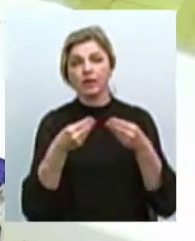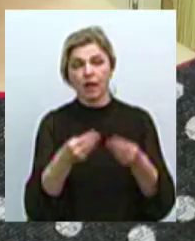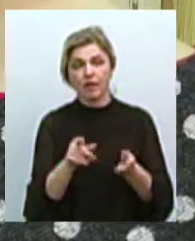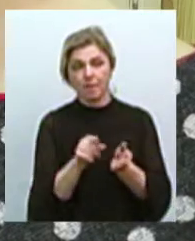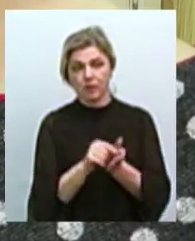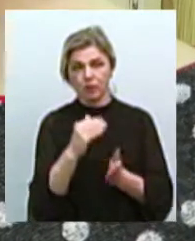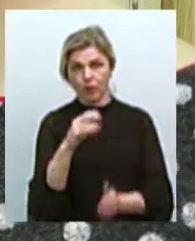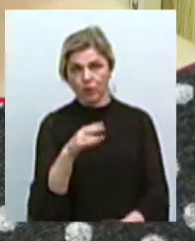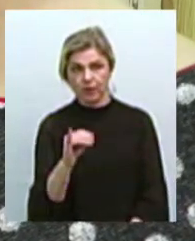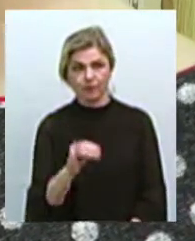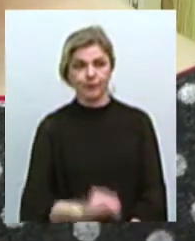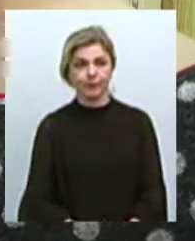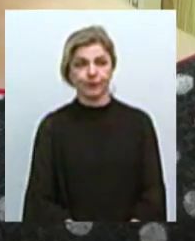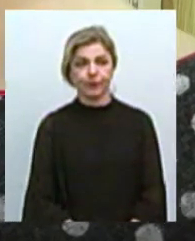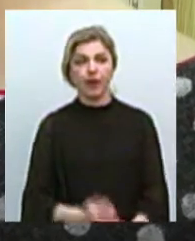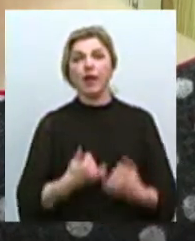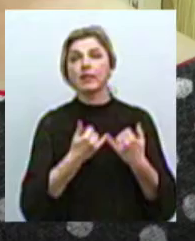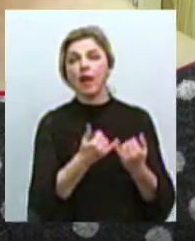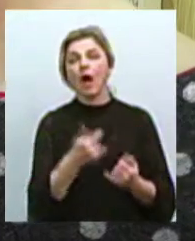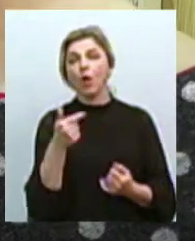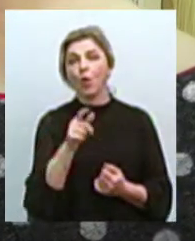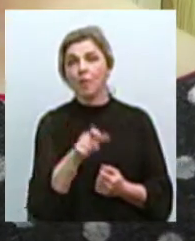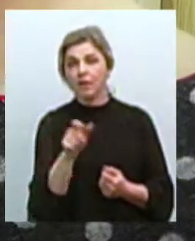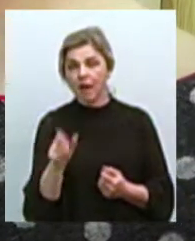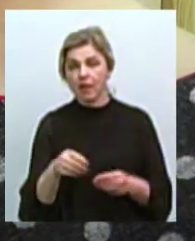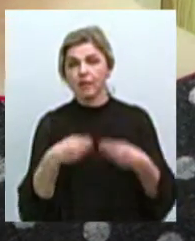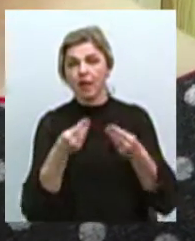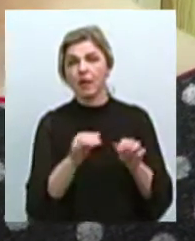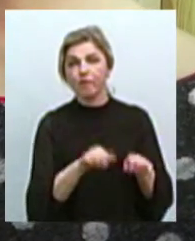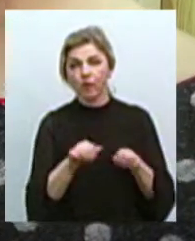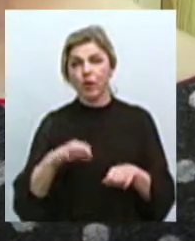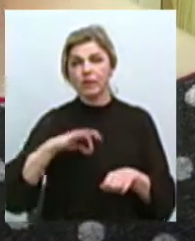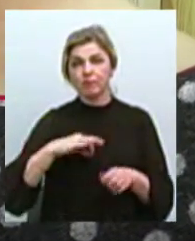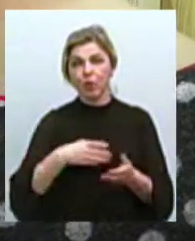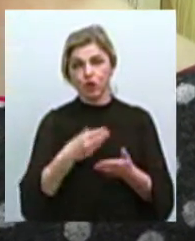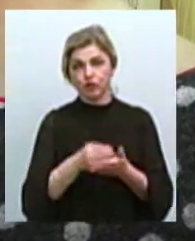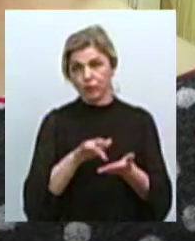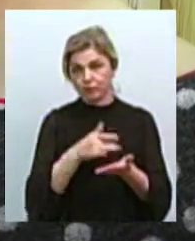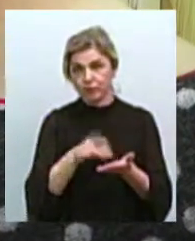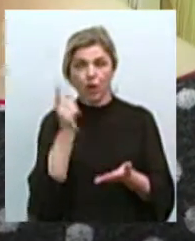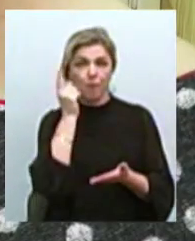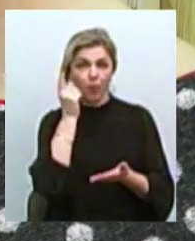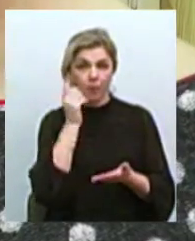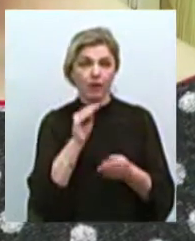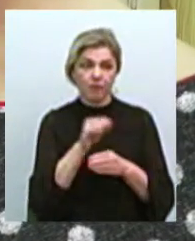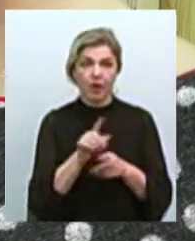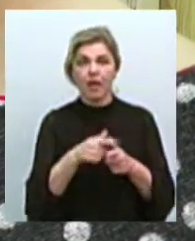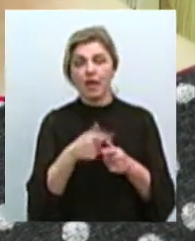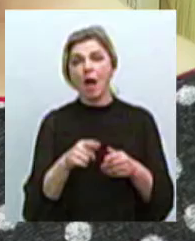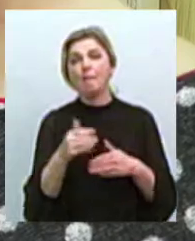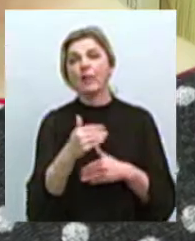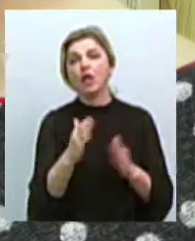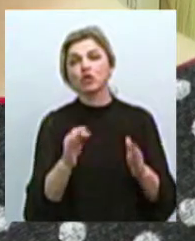фонді. Для громадян надається можливість, використовуючи свої гаджети, мобільні пристрої або планшети,